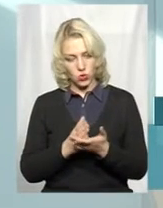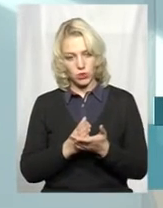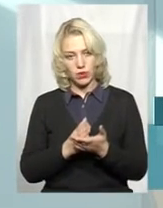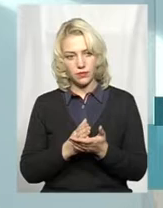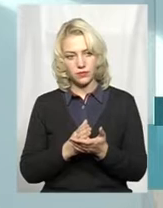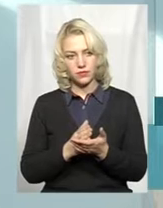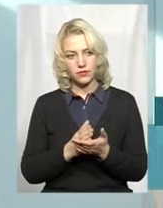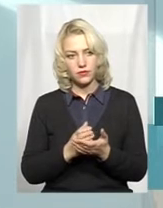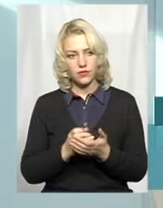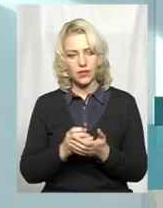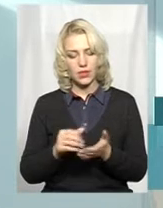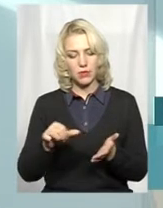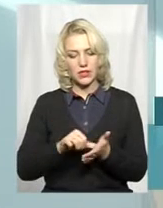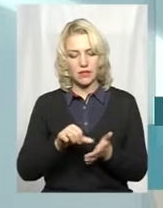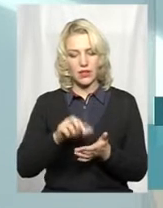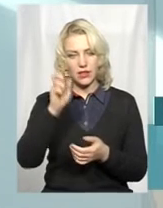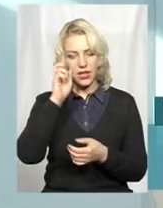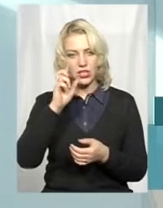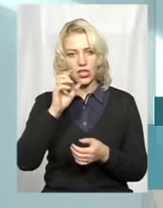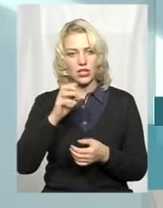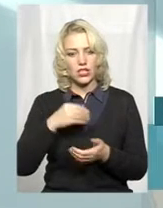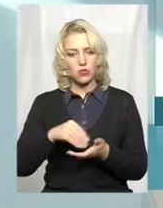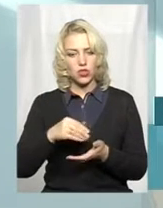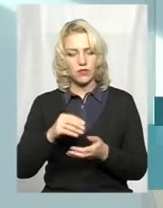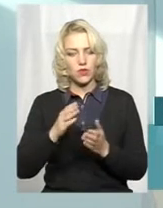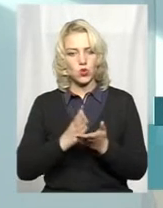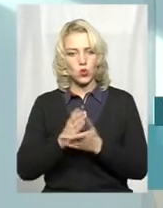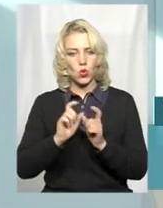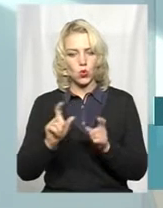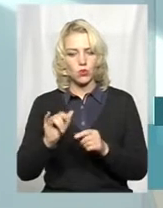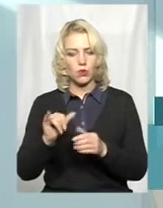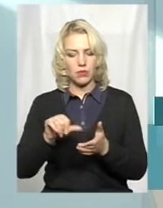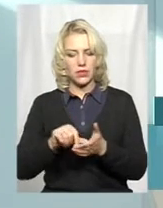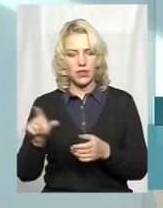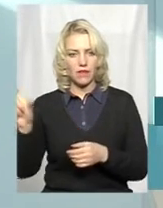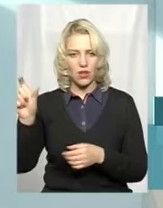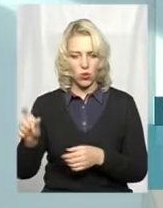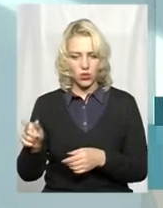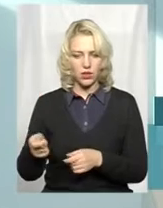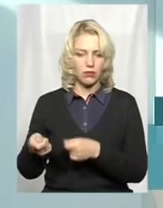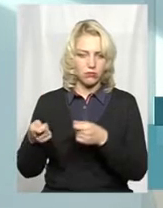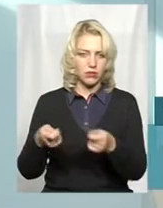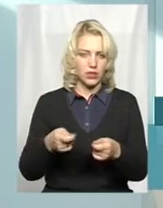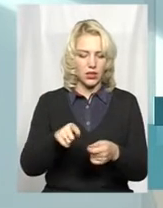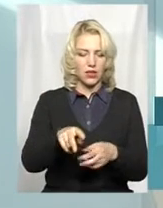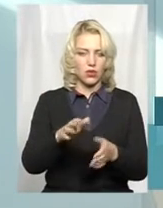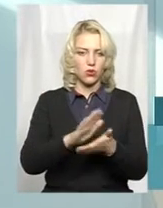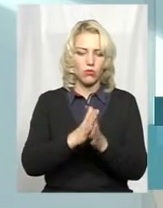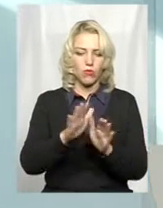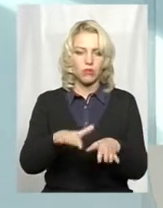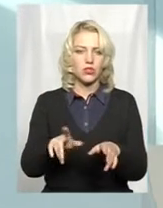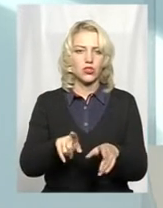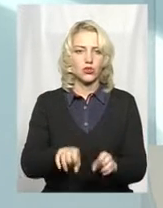контактувала з представниками Держпродспоживслужби, і представник мав можливість під'їхати, десь домовитися з якимось місцем зустрітися, щоб